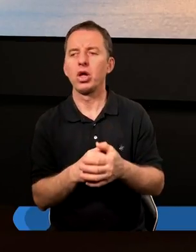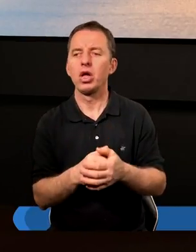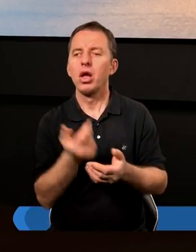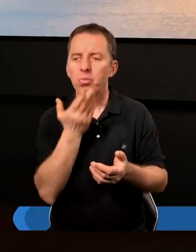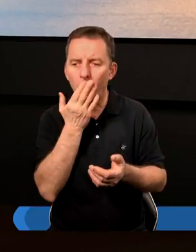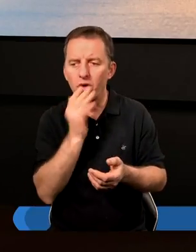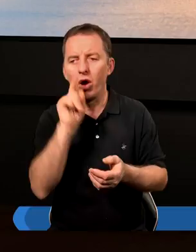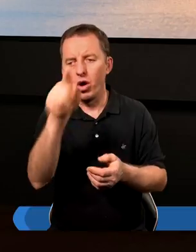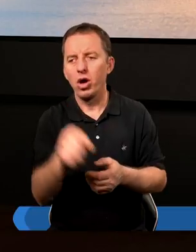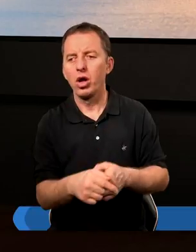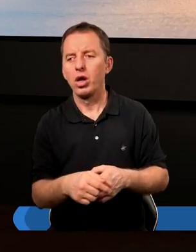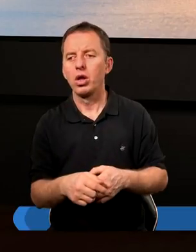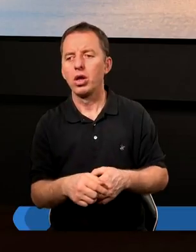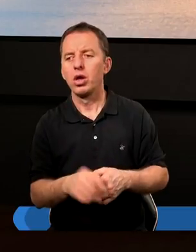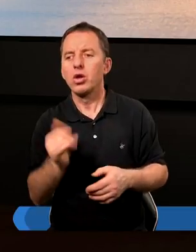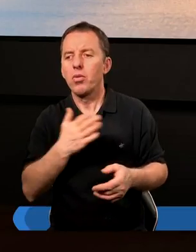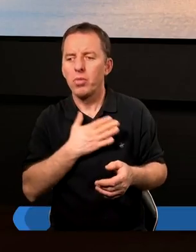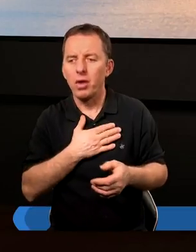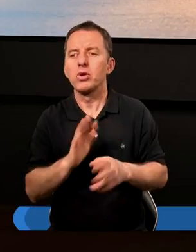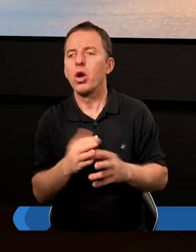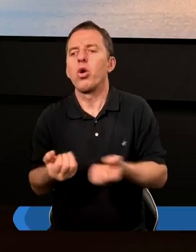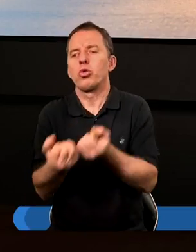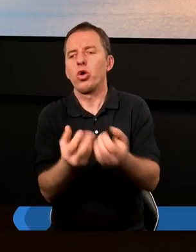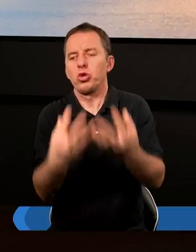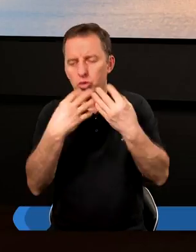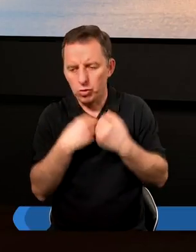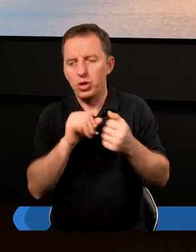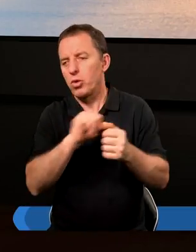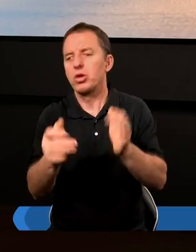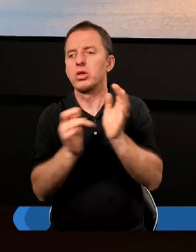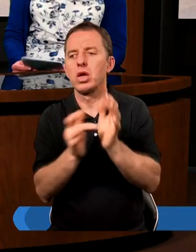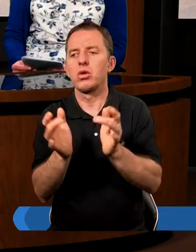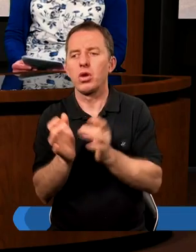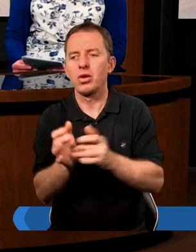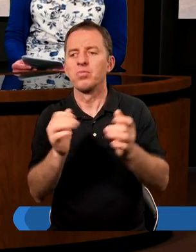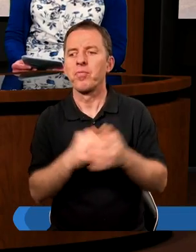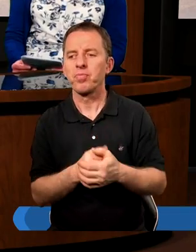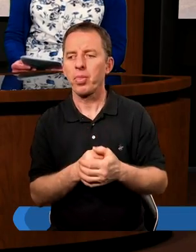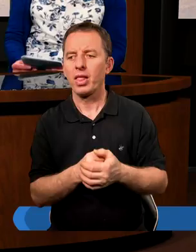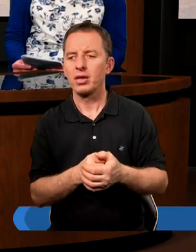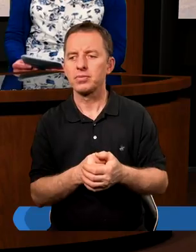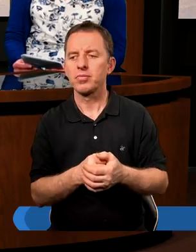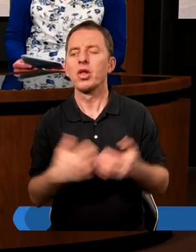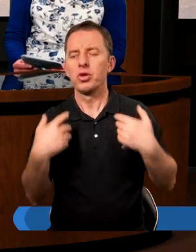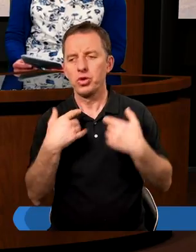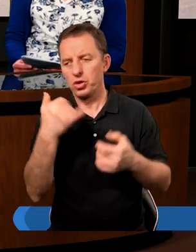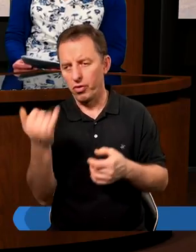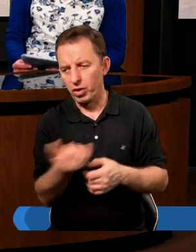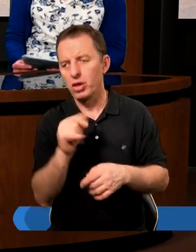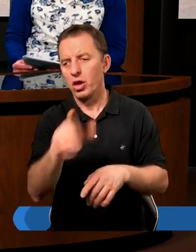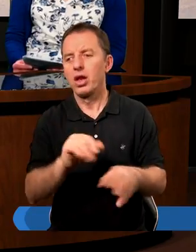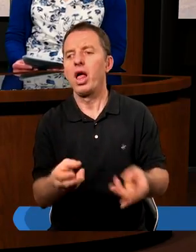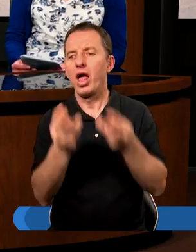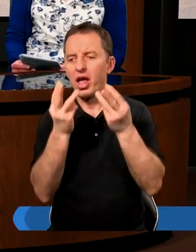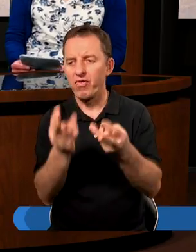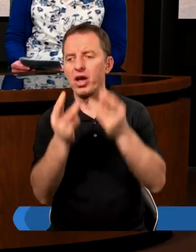A kiedy mówimy o tym odkupieniu, to co z tym odkupieniem jeszcze otrzymujemy od Jezusa Chrystusa? No, Beat. Życie wieczne, co jest